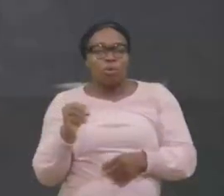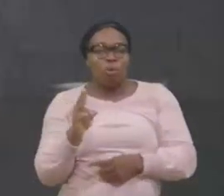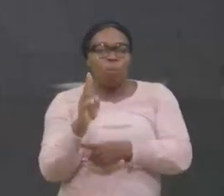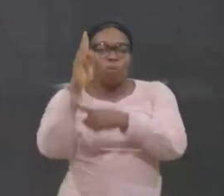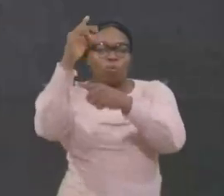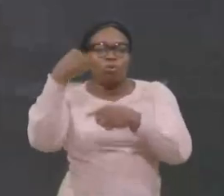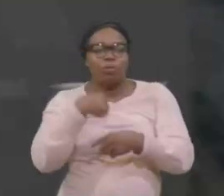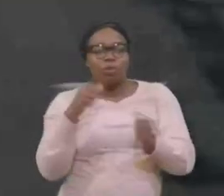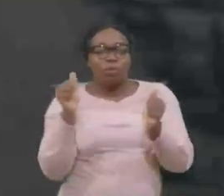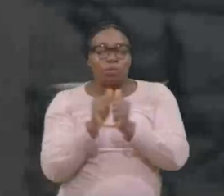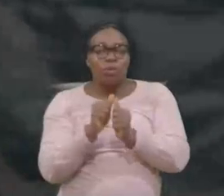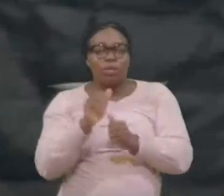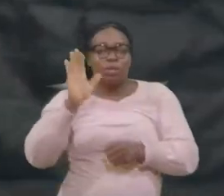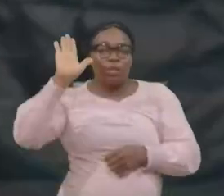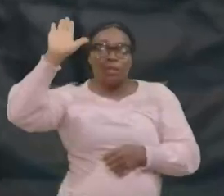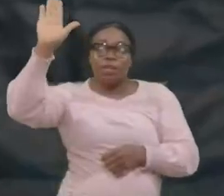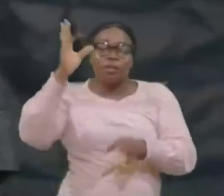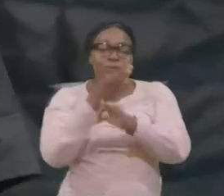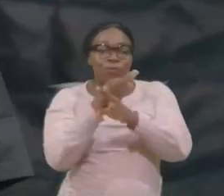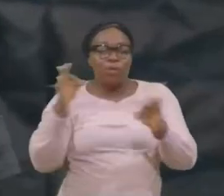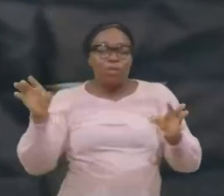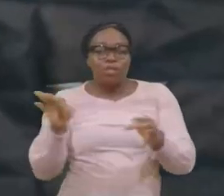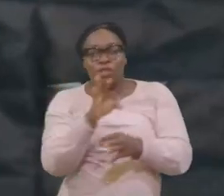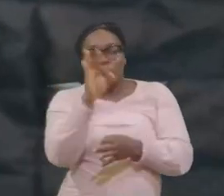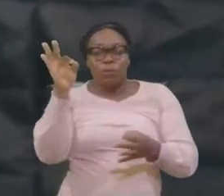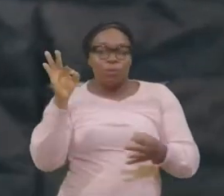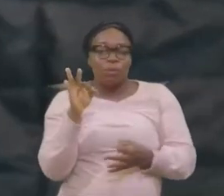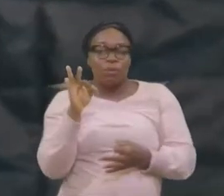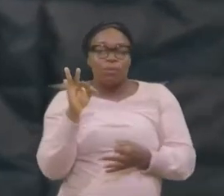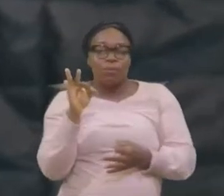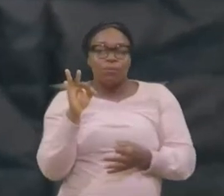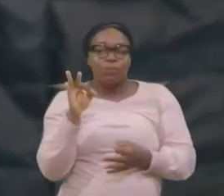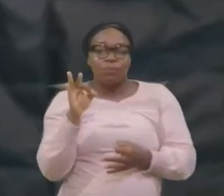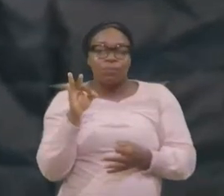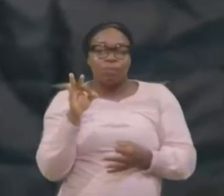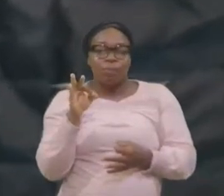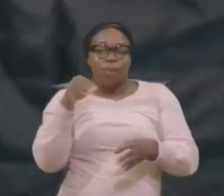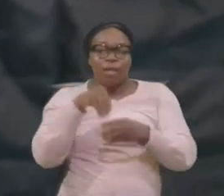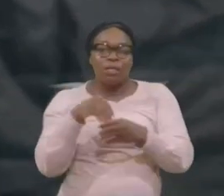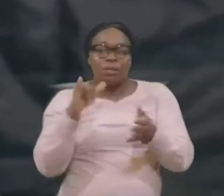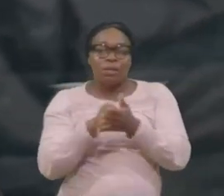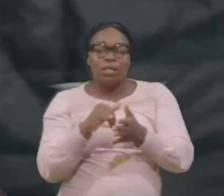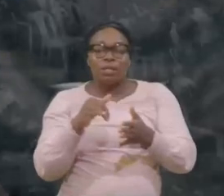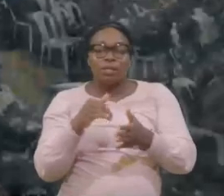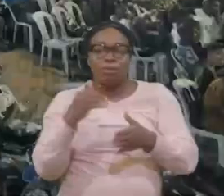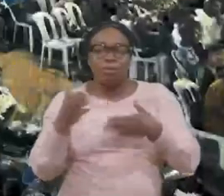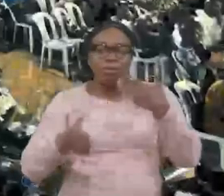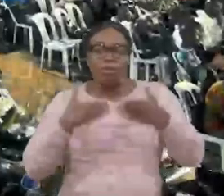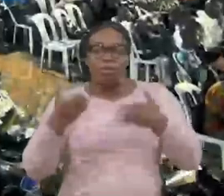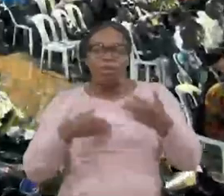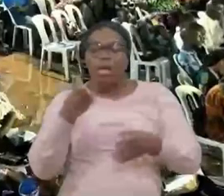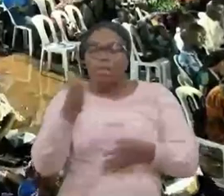Et avec cette réjouissance, Il y a le rétablissement, J'ai dit, Viens le rétablissement,